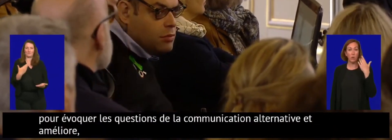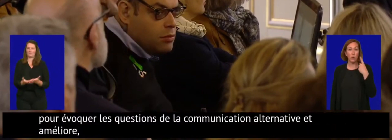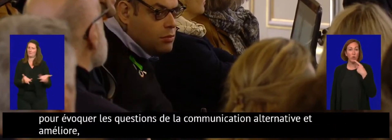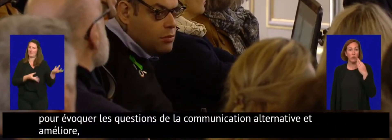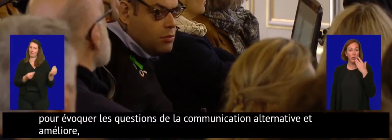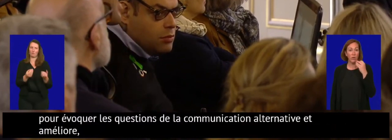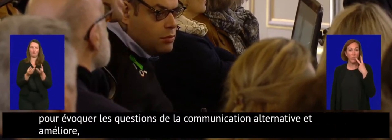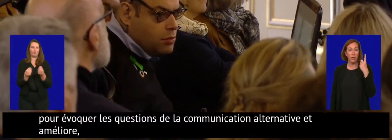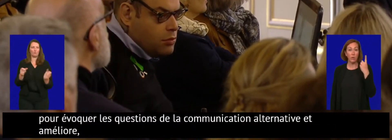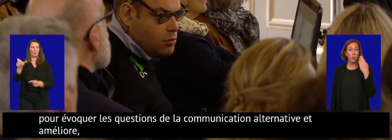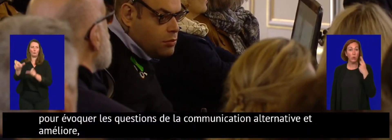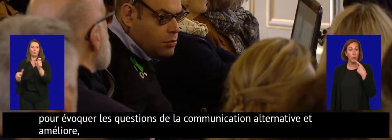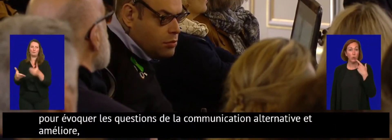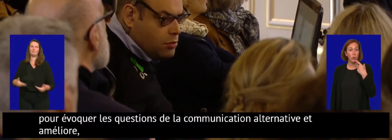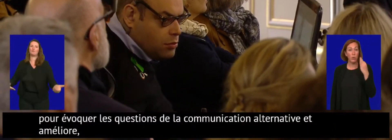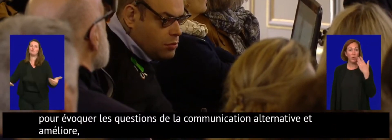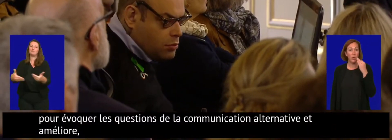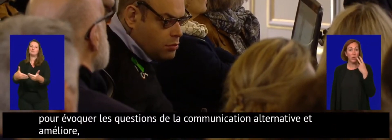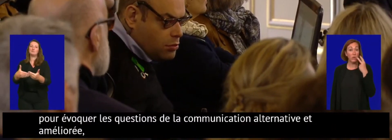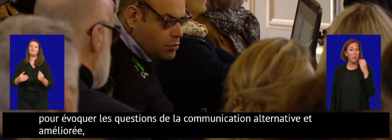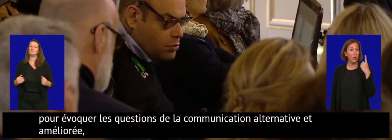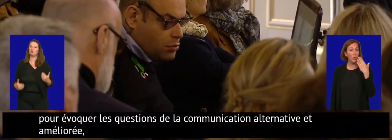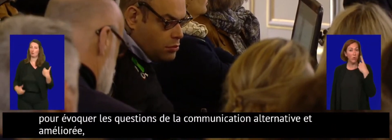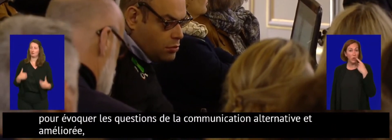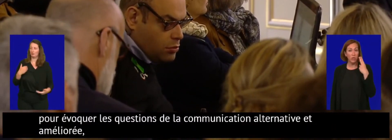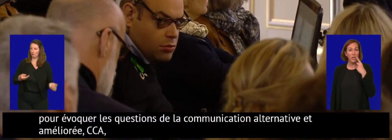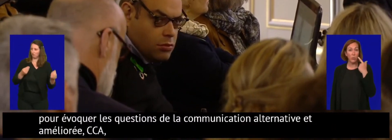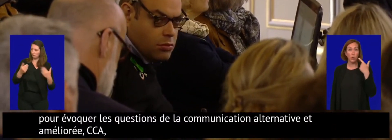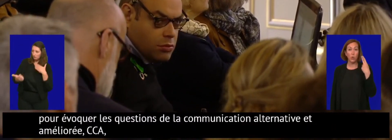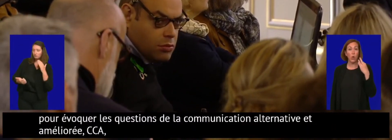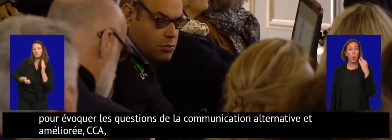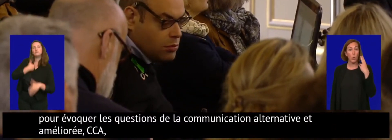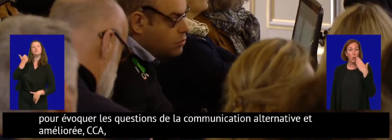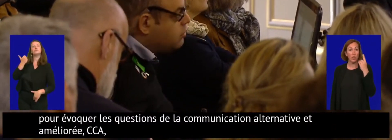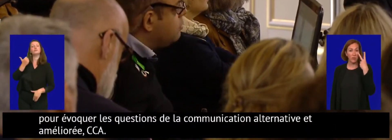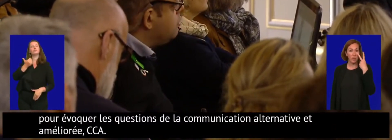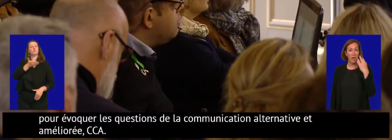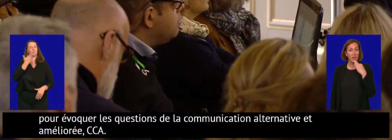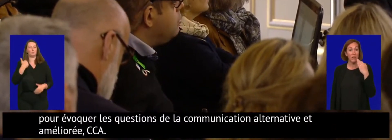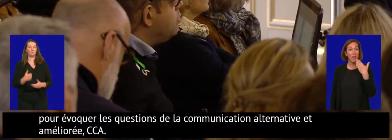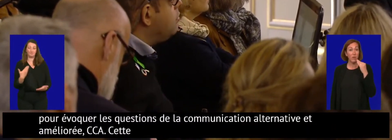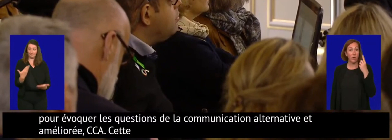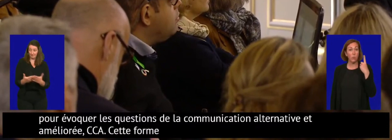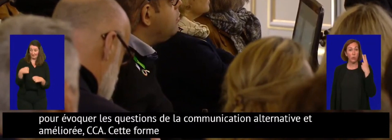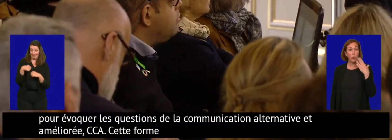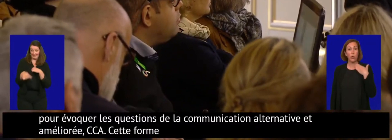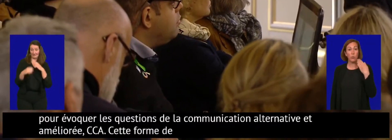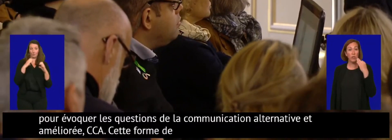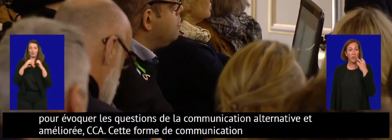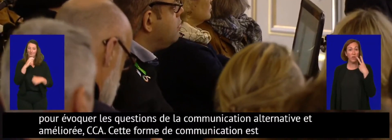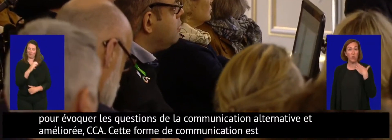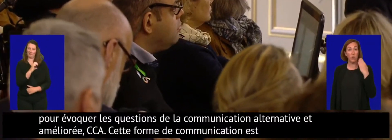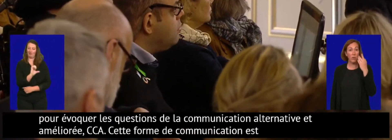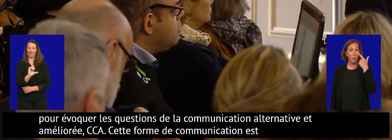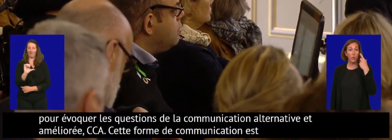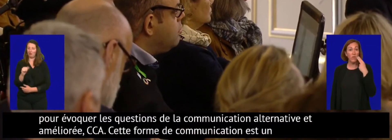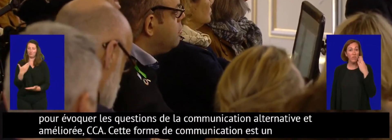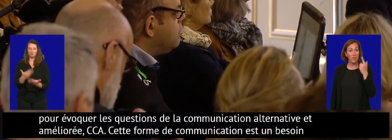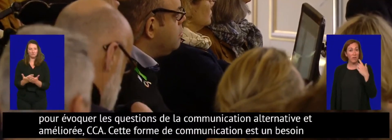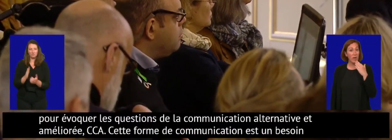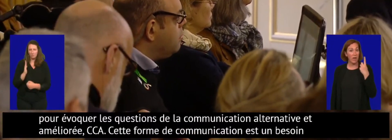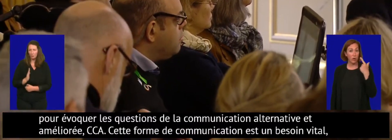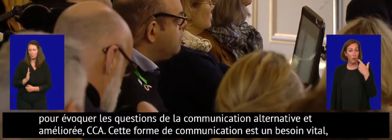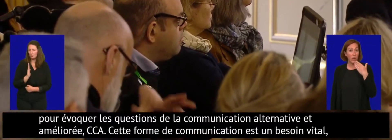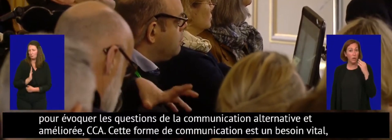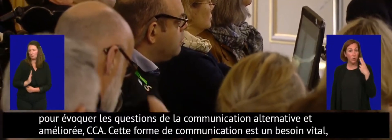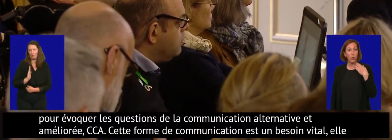personnes en situation de handicap, dans leur quotidien. Cette forme de communication est un besoin vital. Elle doit